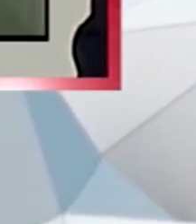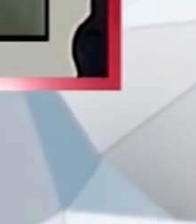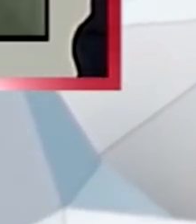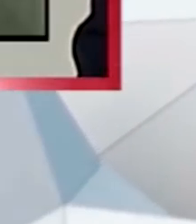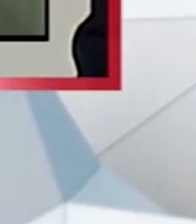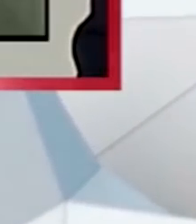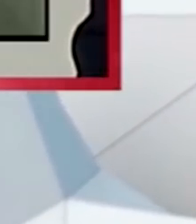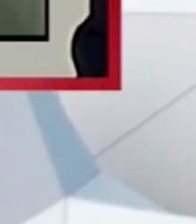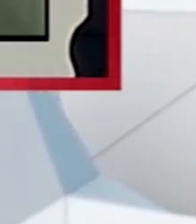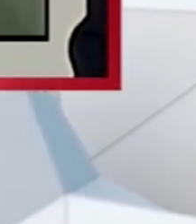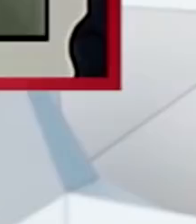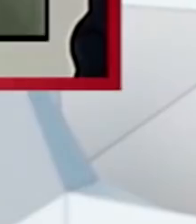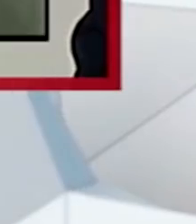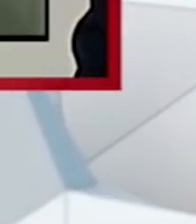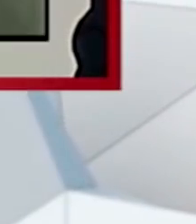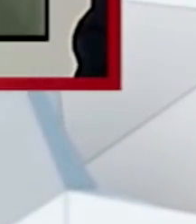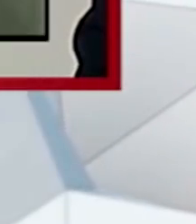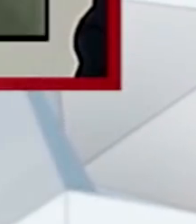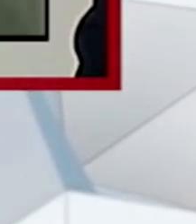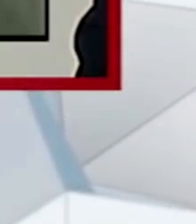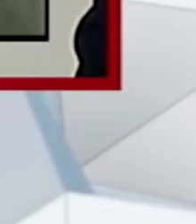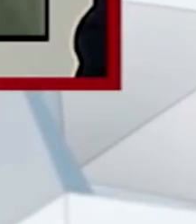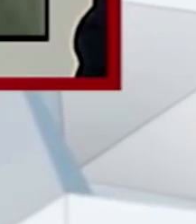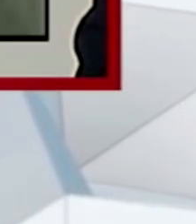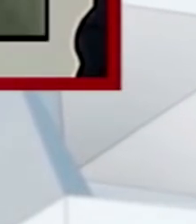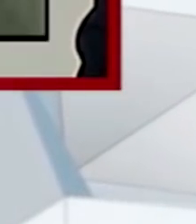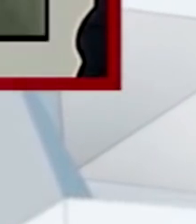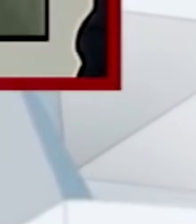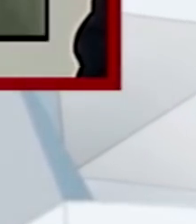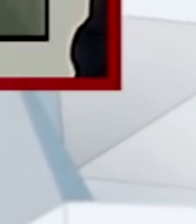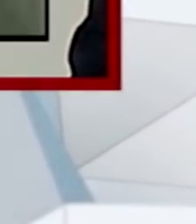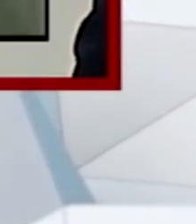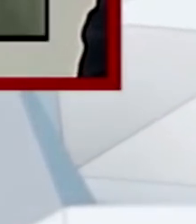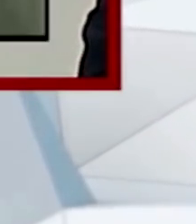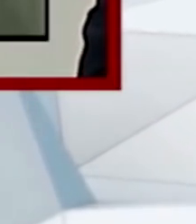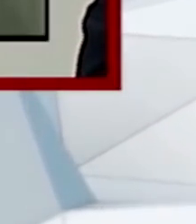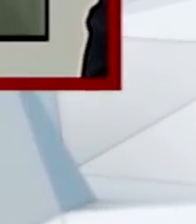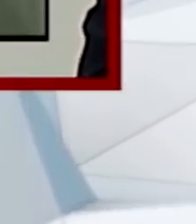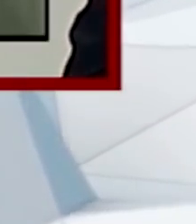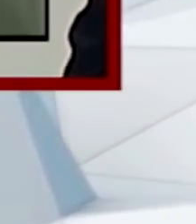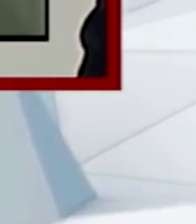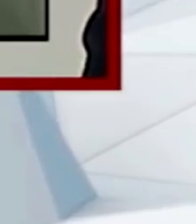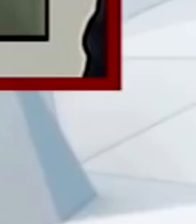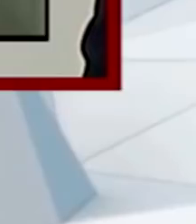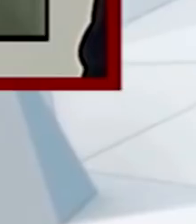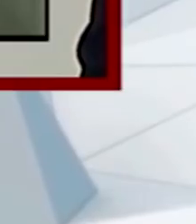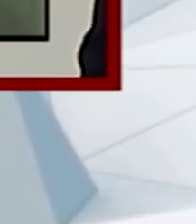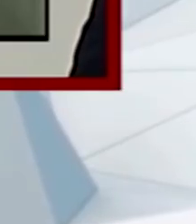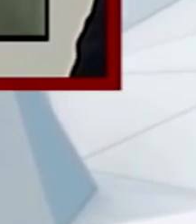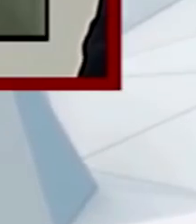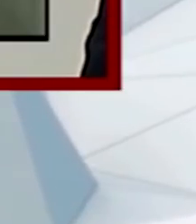кои би сакали и би настојувале да ги направат политички партии. Тоа ни е битно. Значи, мора да направим яки,